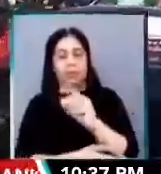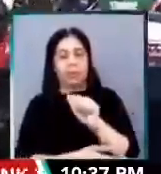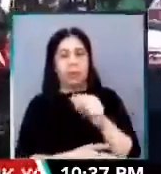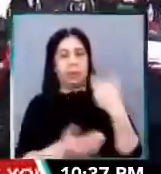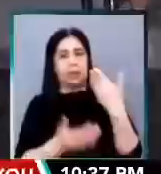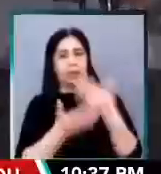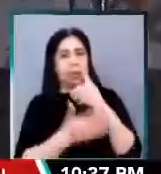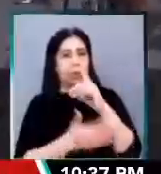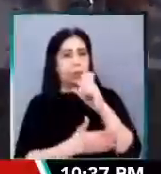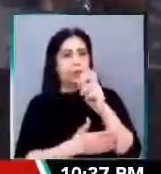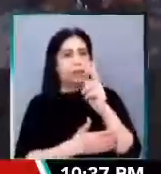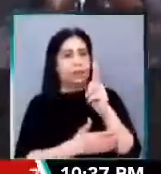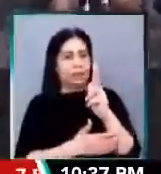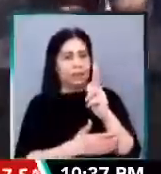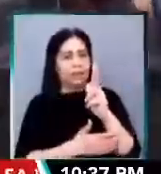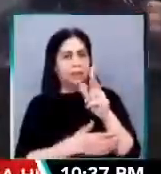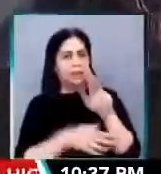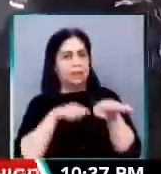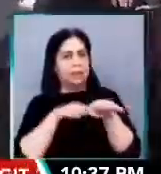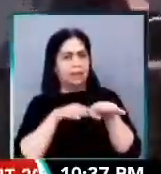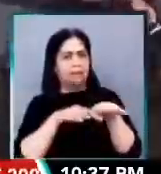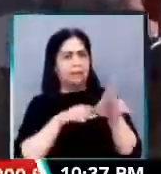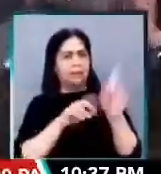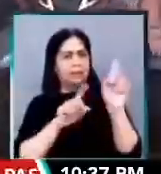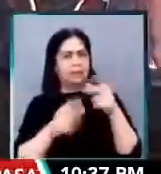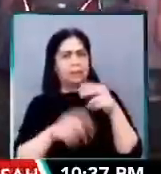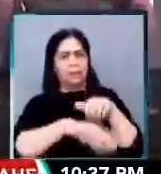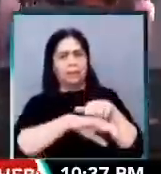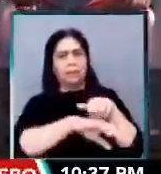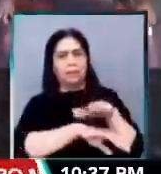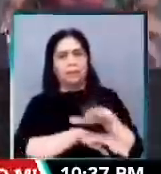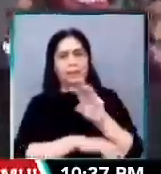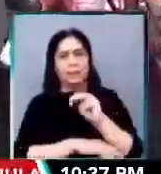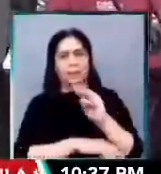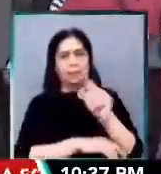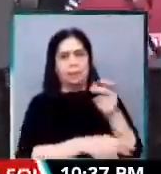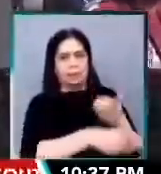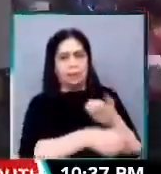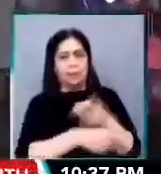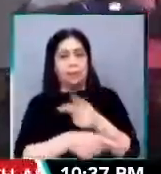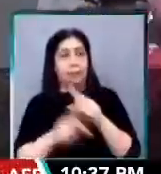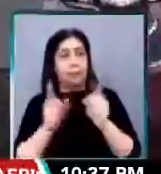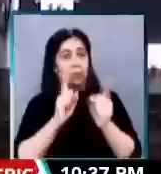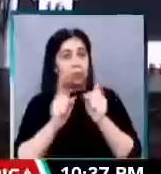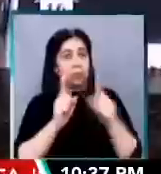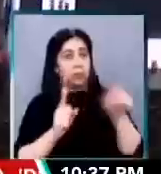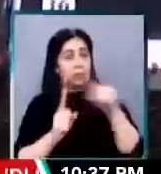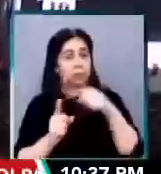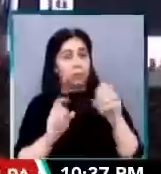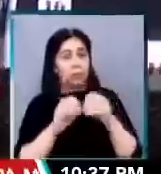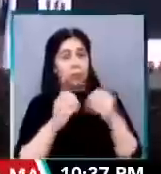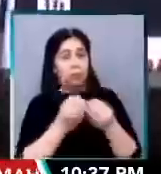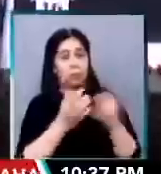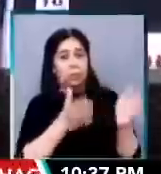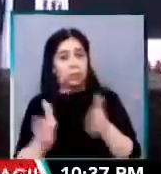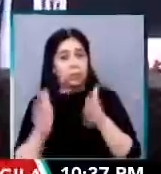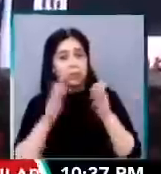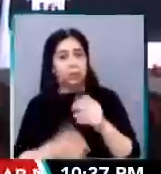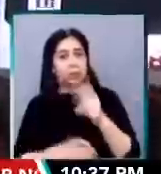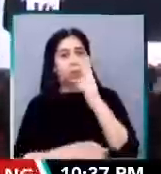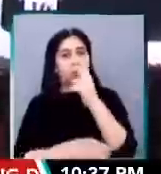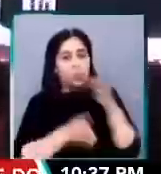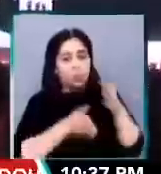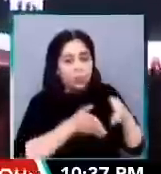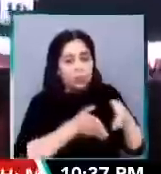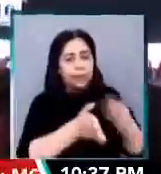ang traffic enforcers na pinadala ng MMDA. Pero ang usapan nila ng mga organizers, dalawang lane lang ng Commonwealth